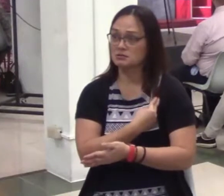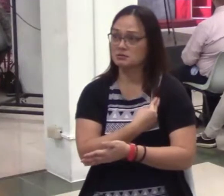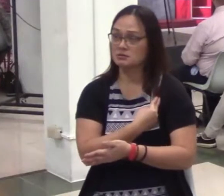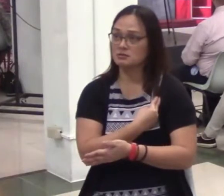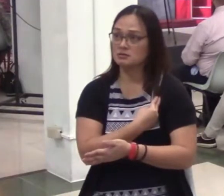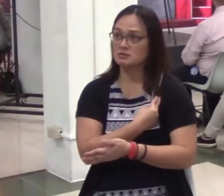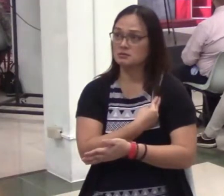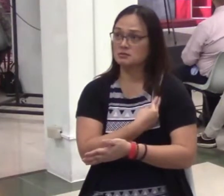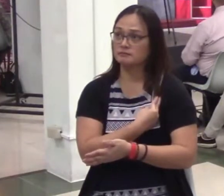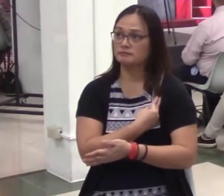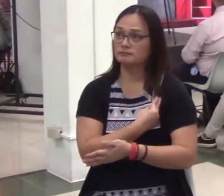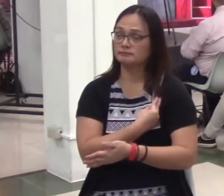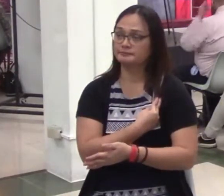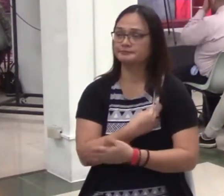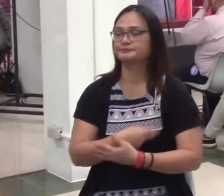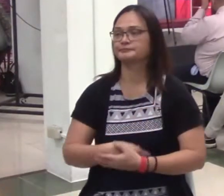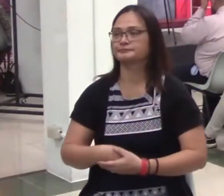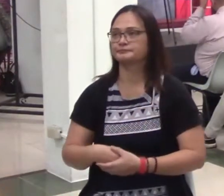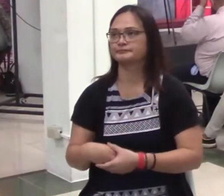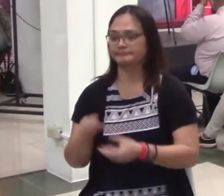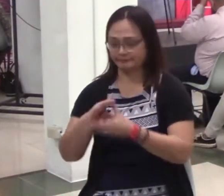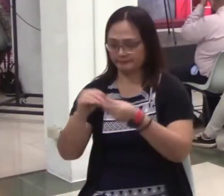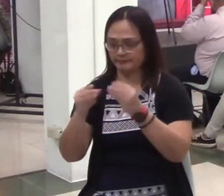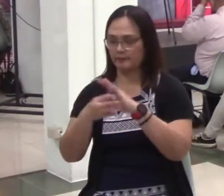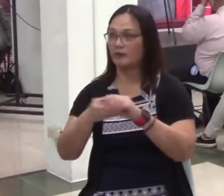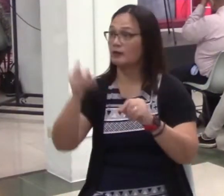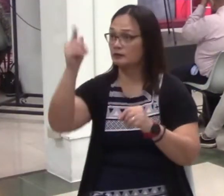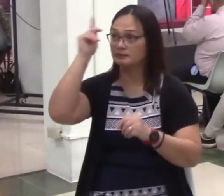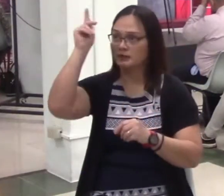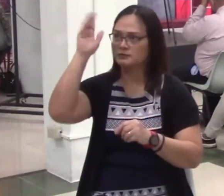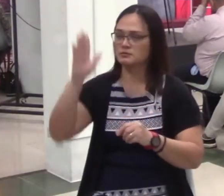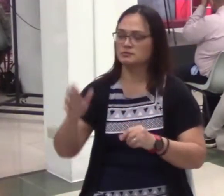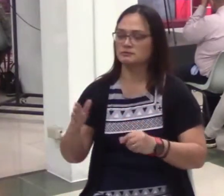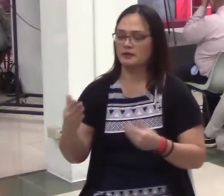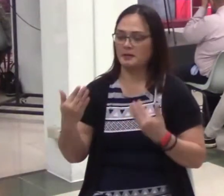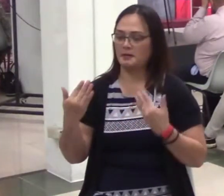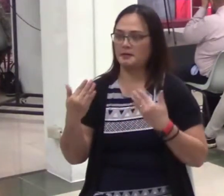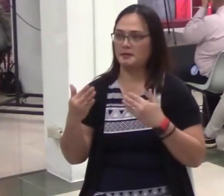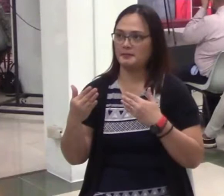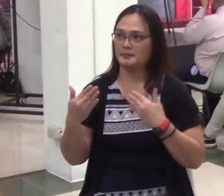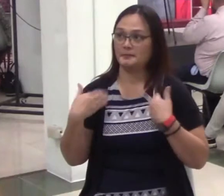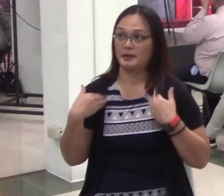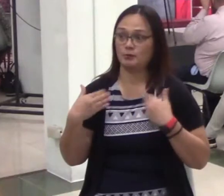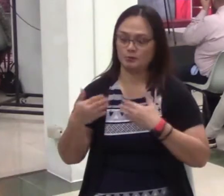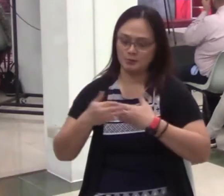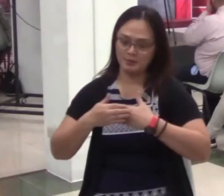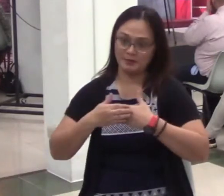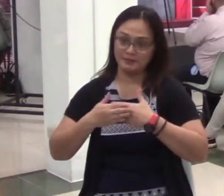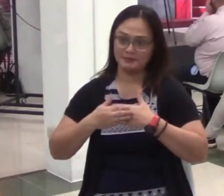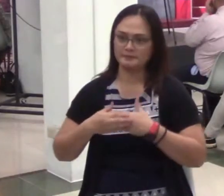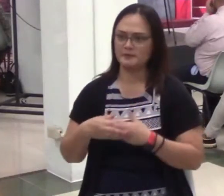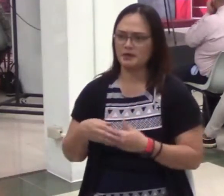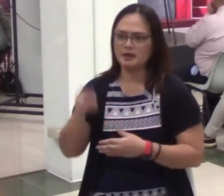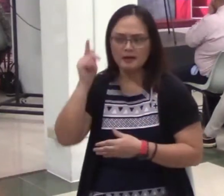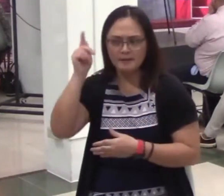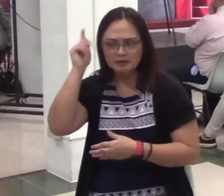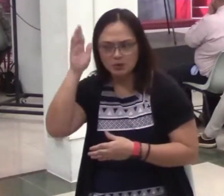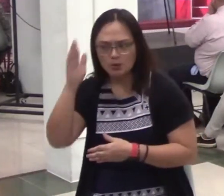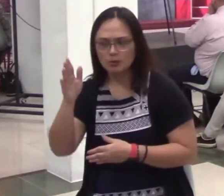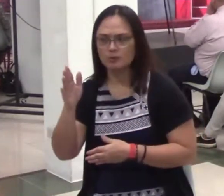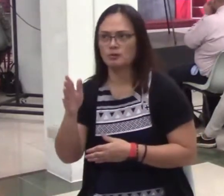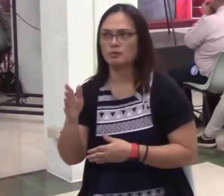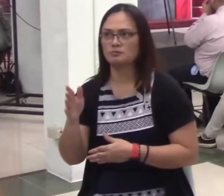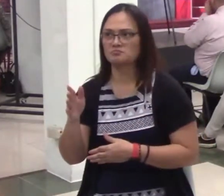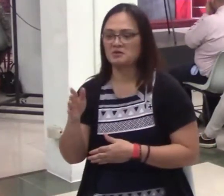Lumapit sa akin yung isang awarde kagabi. Sabi sa akin, Bishop, kinalapit ako. Hindi mo na ako